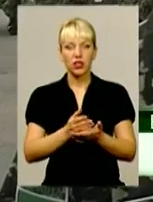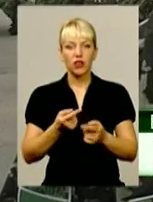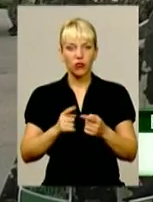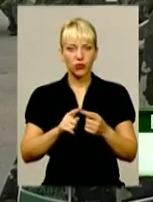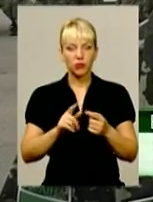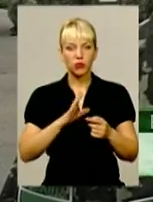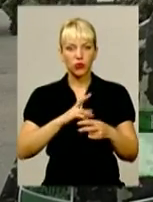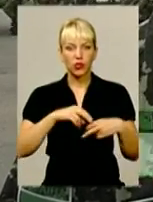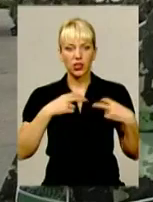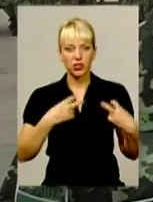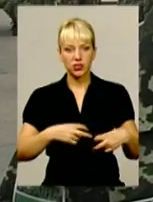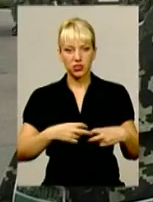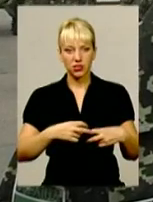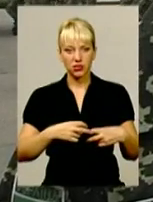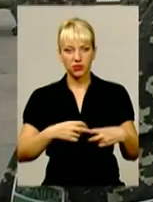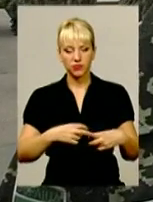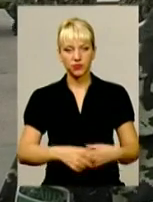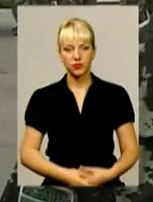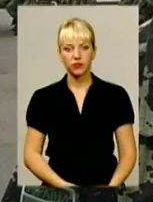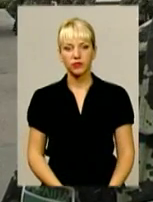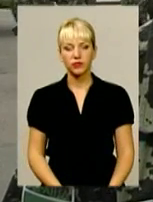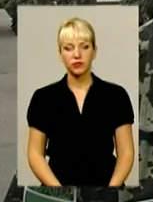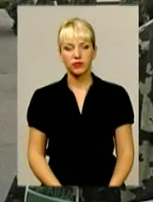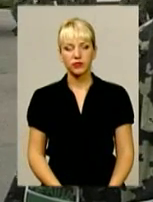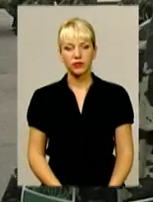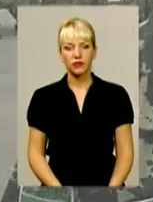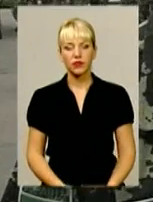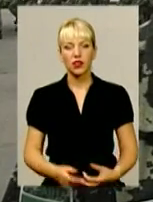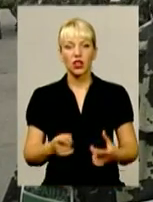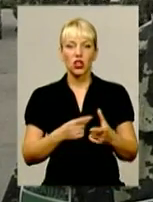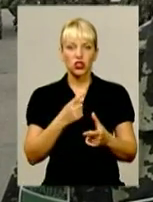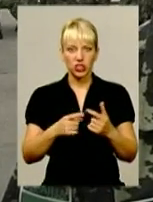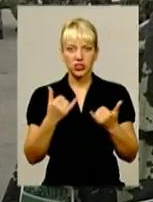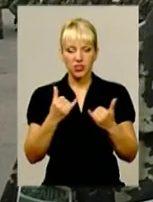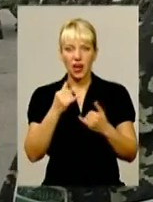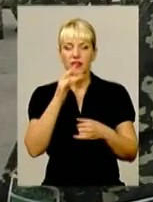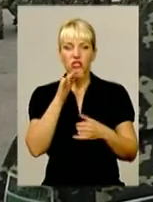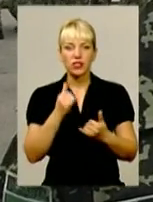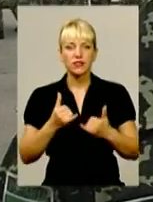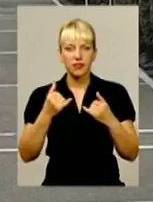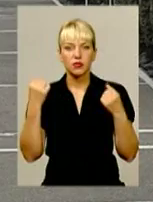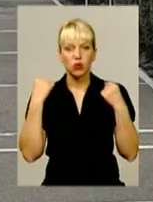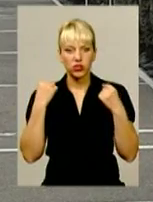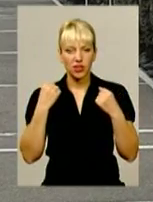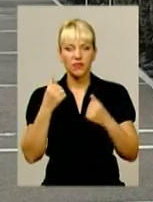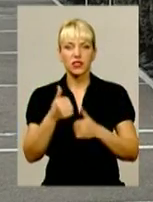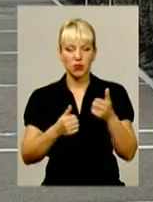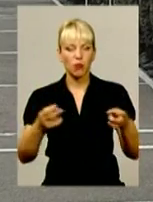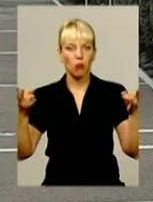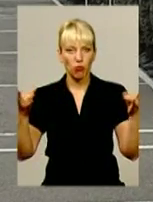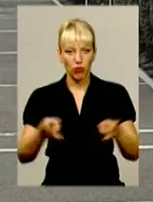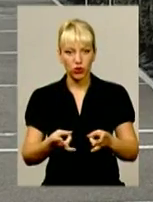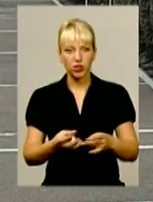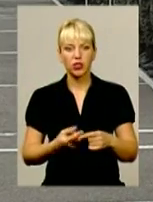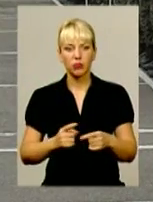тривога там завжди. Чи час зараз для спортивних змагань? Потрібно, потрібно. Ректор Національної